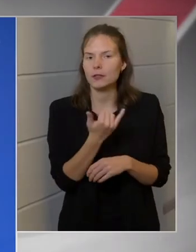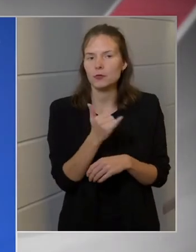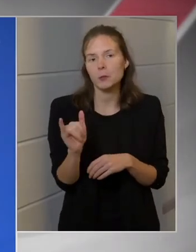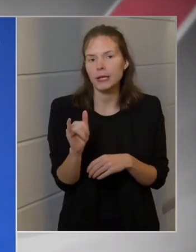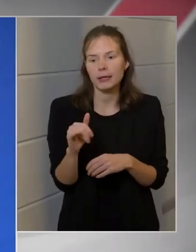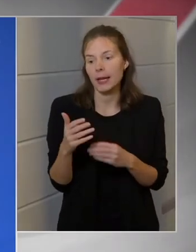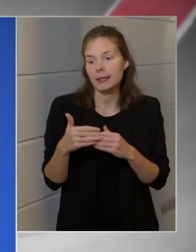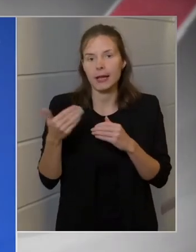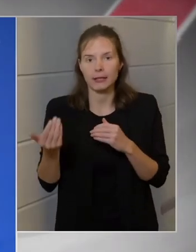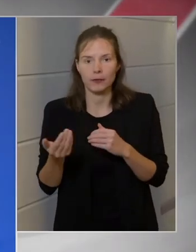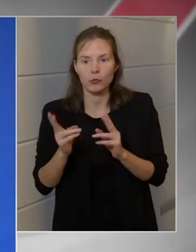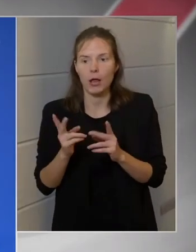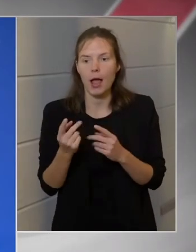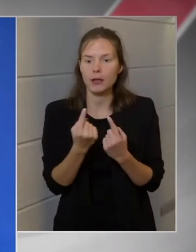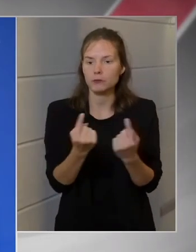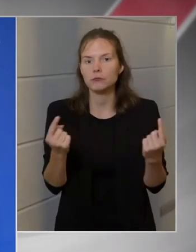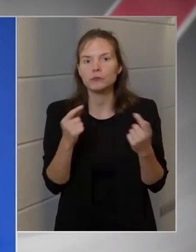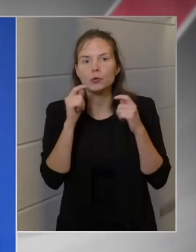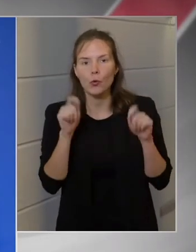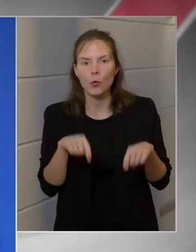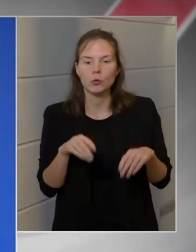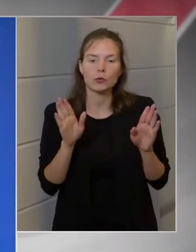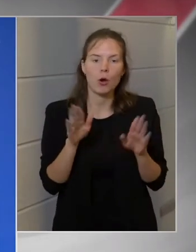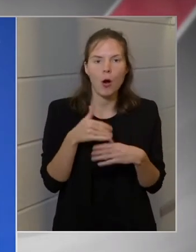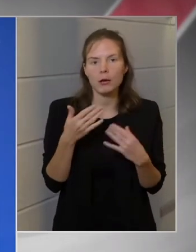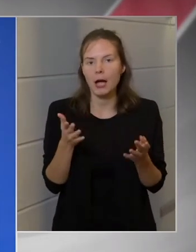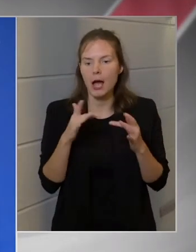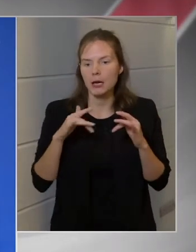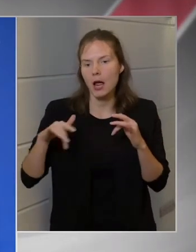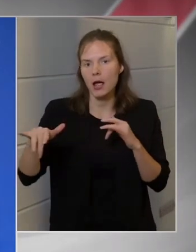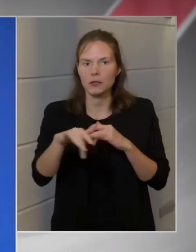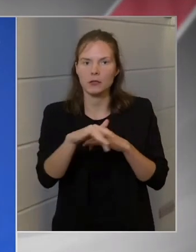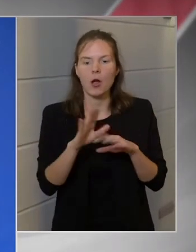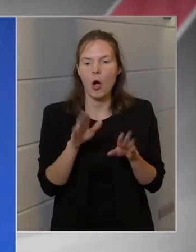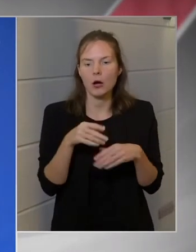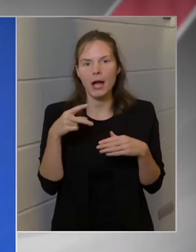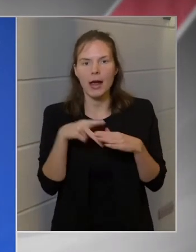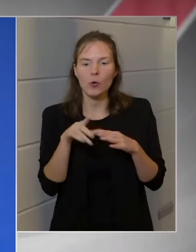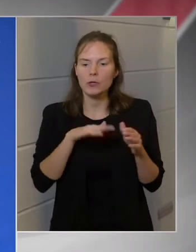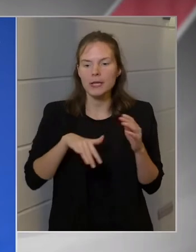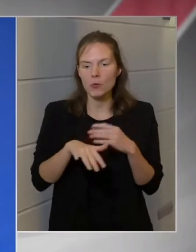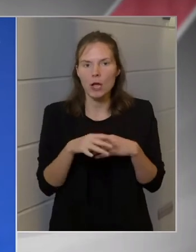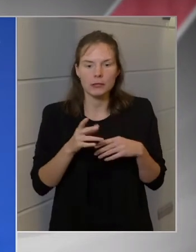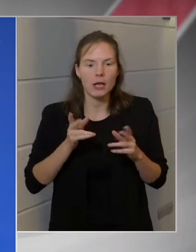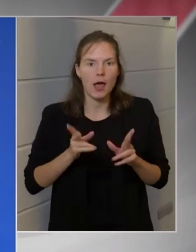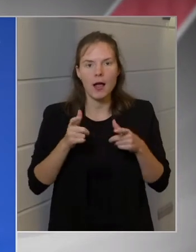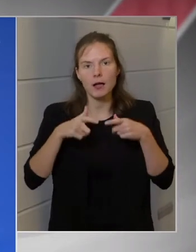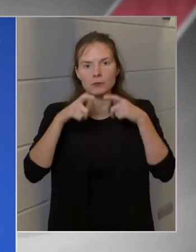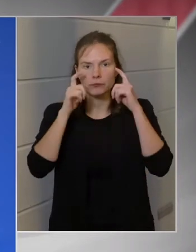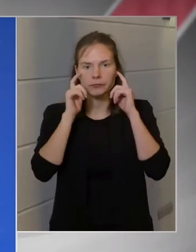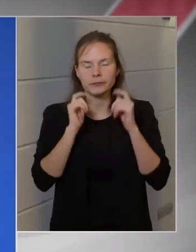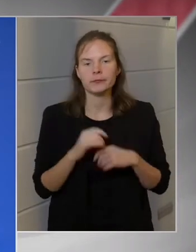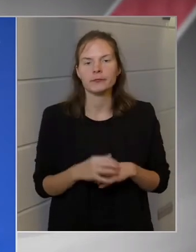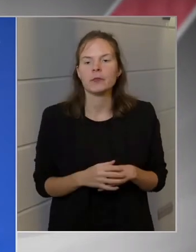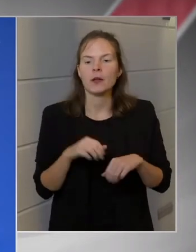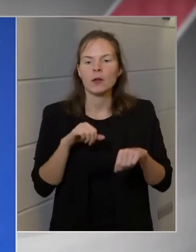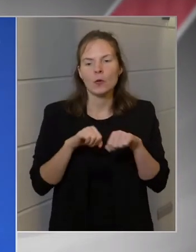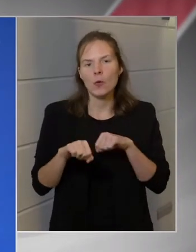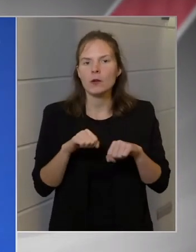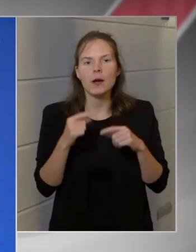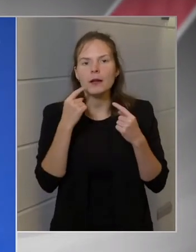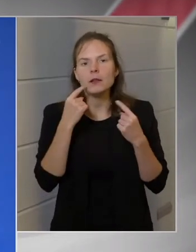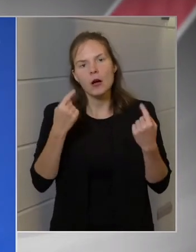ezen kívül is el tudja dönteni, hogy bárhol, beleérte még akár a közterületet is visel a maszkot vagy sem. A kormánynak az a